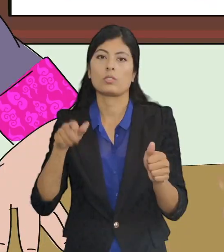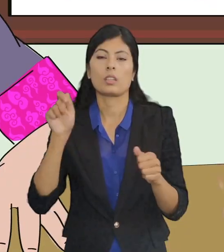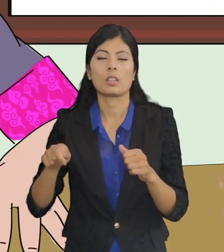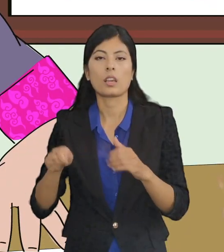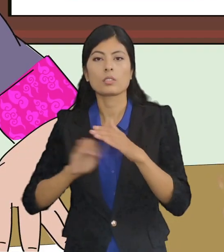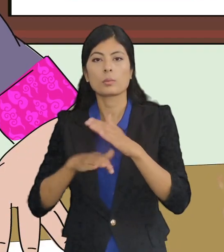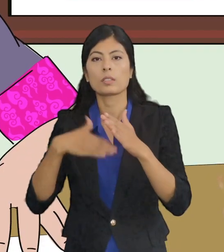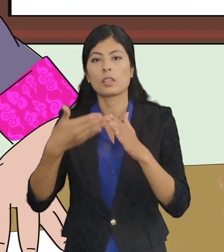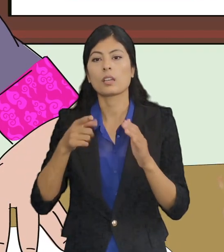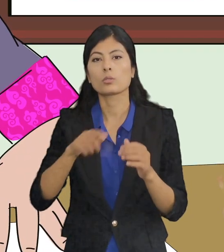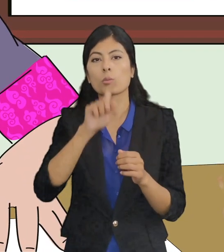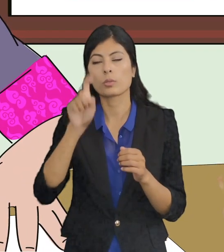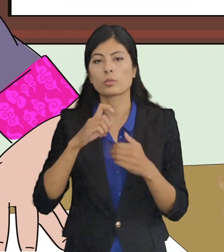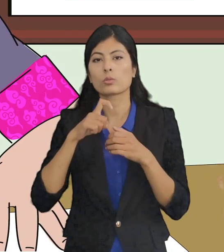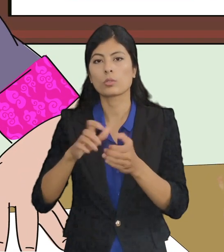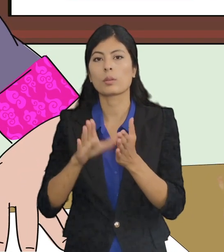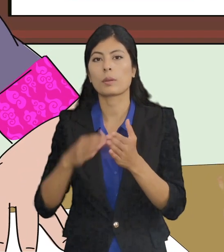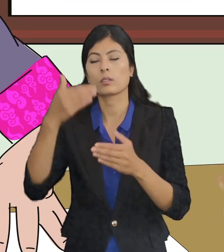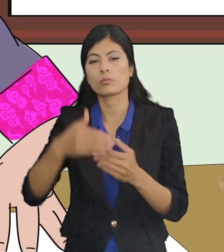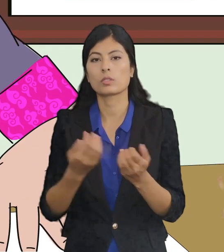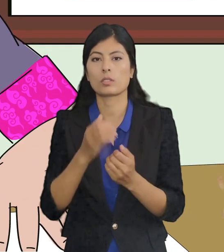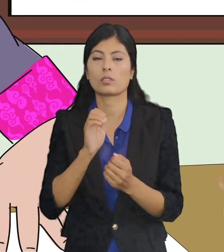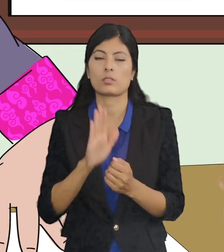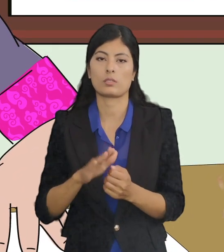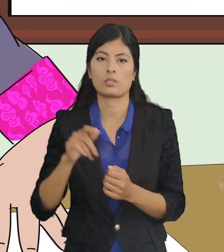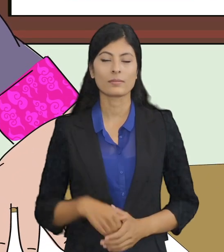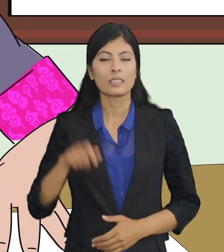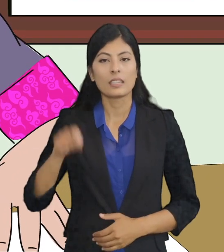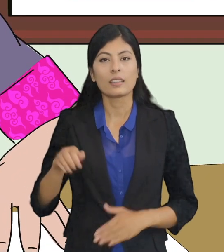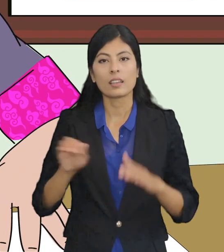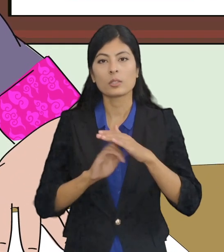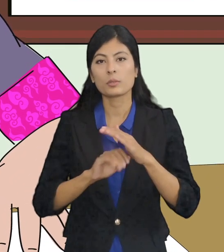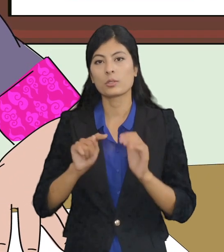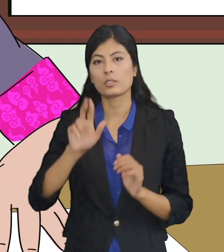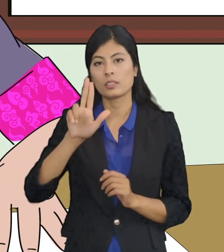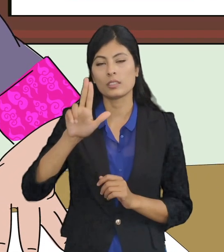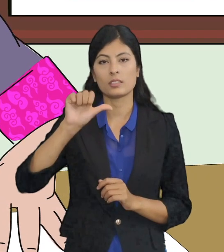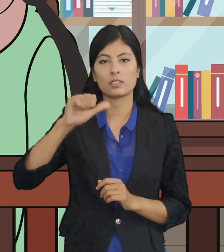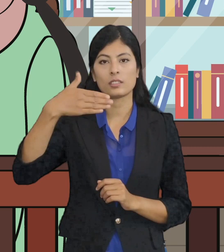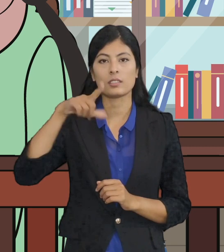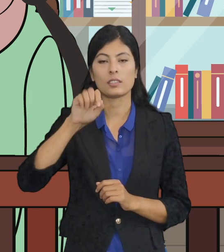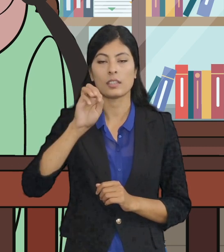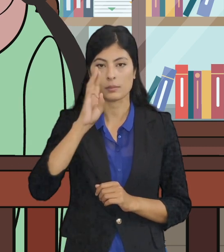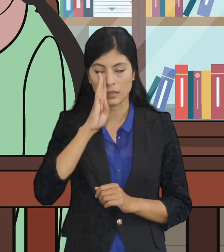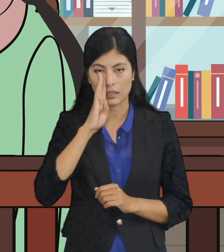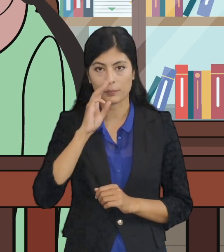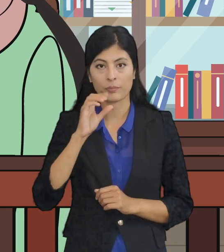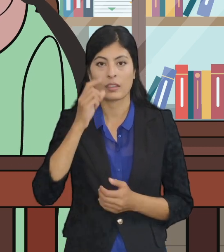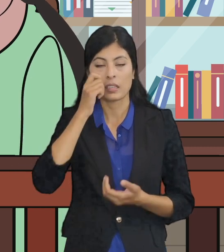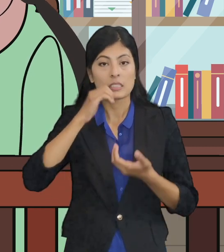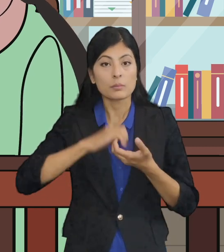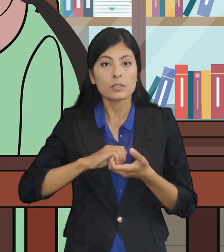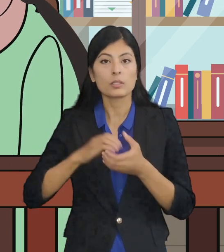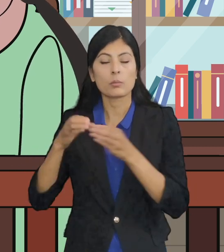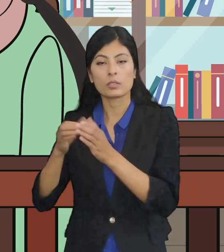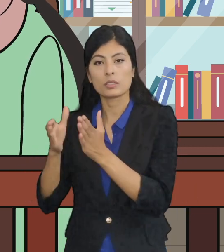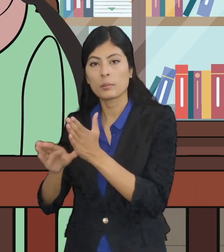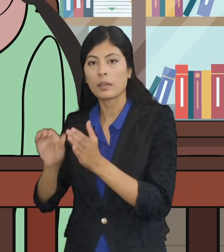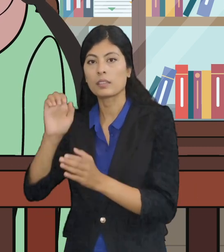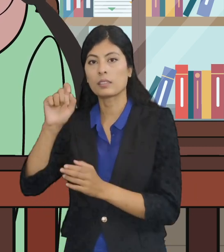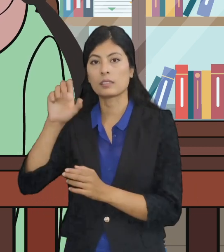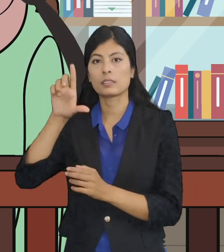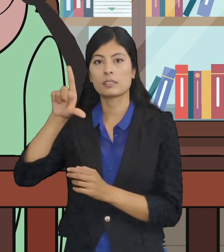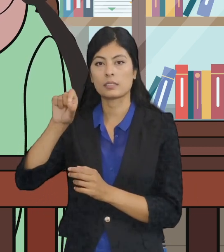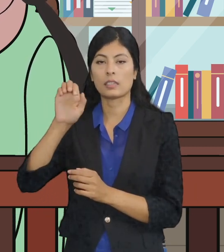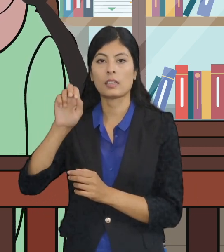नियाइक समिति के इजलास